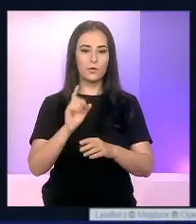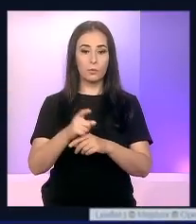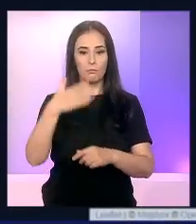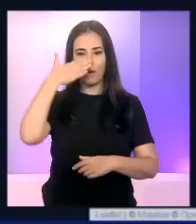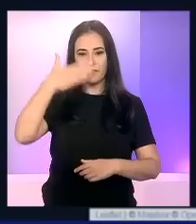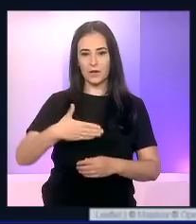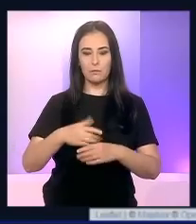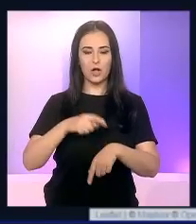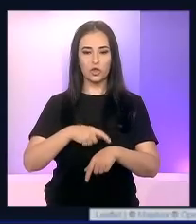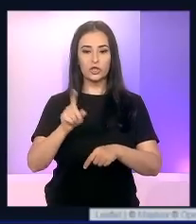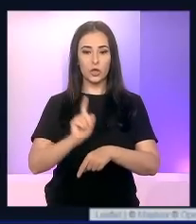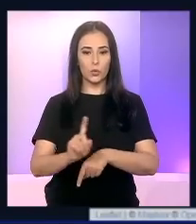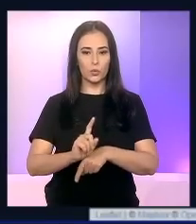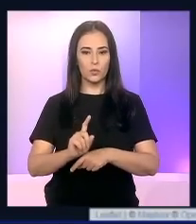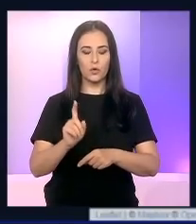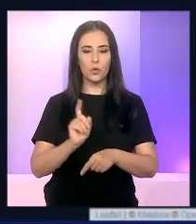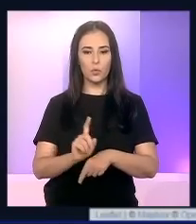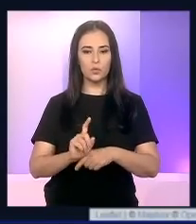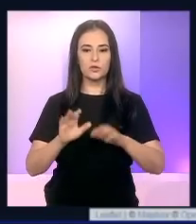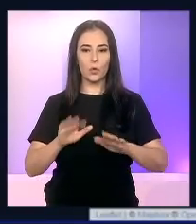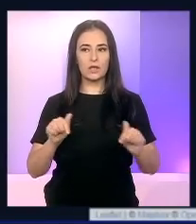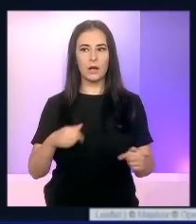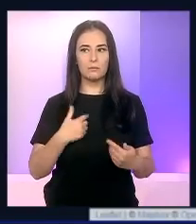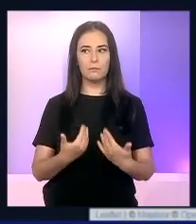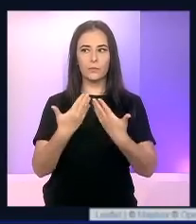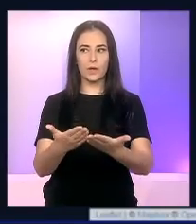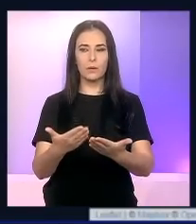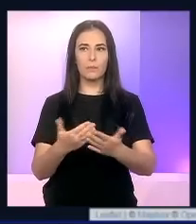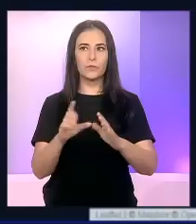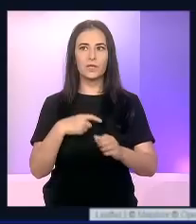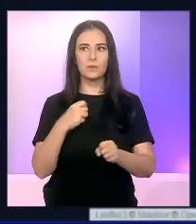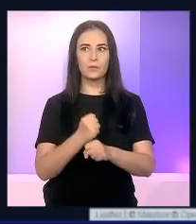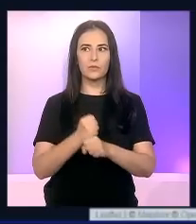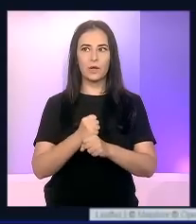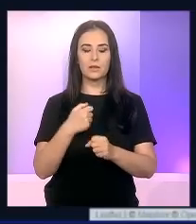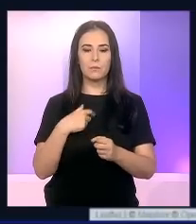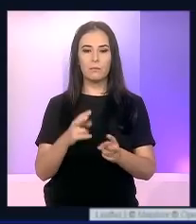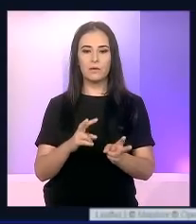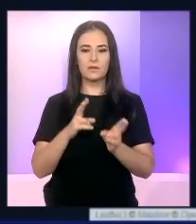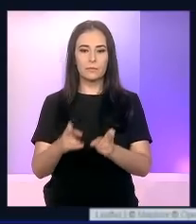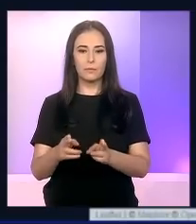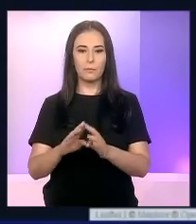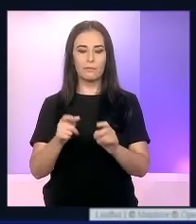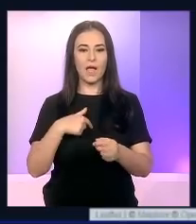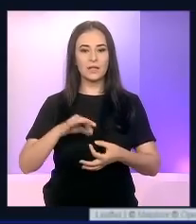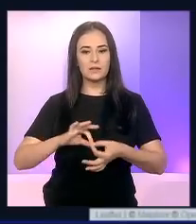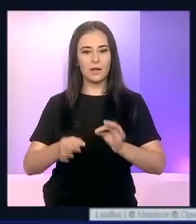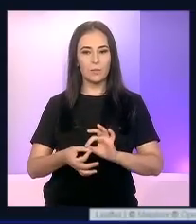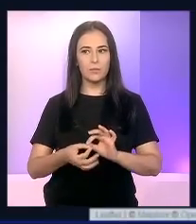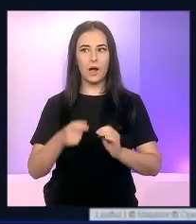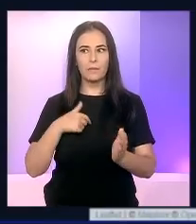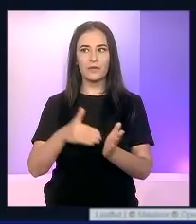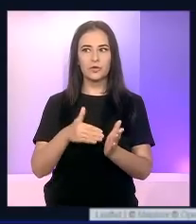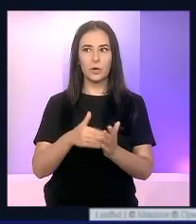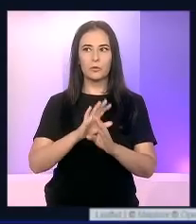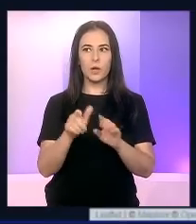despre asta vorbim în acest moment. Nu poți, efectiv, chiar nu poți să faci o șosea perfectă cu 400 camioane, cu care mine,